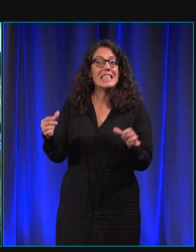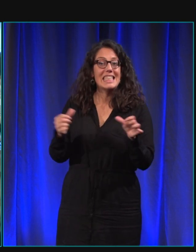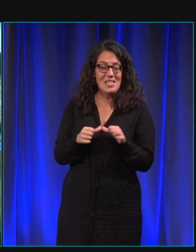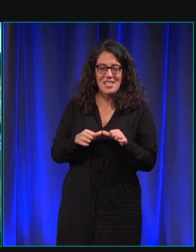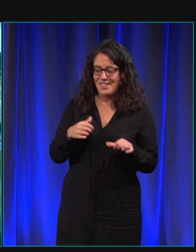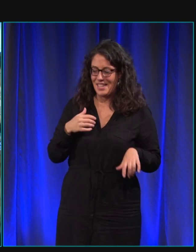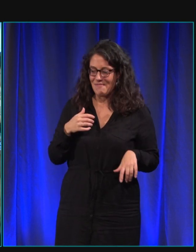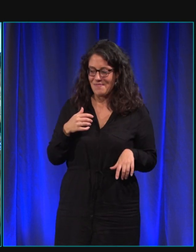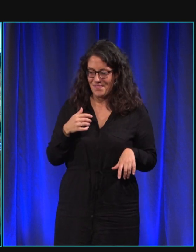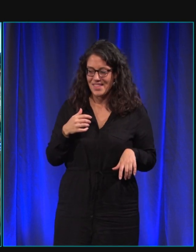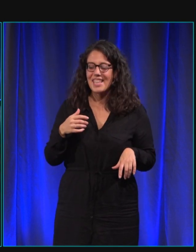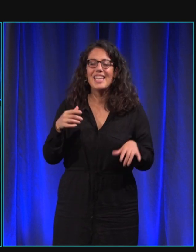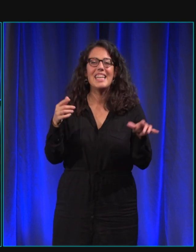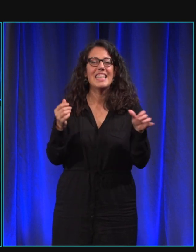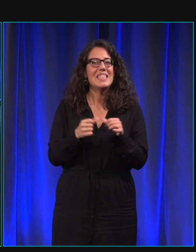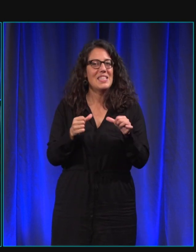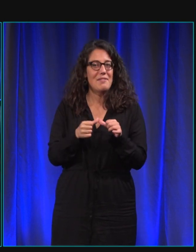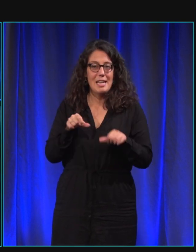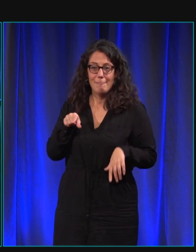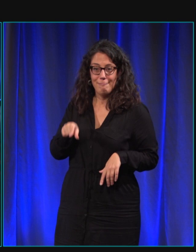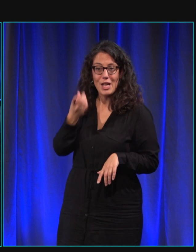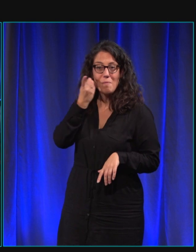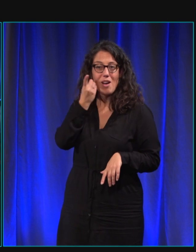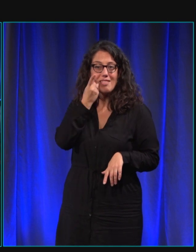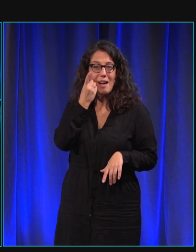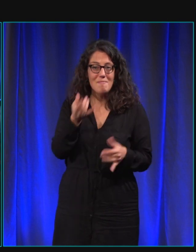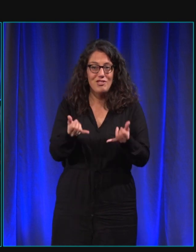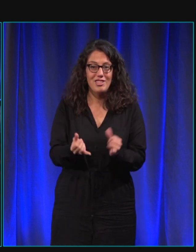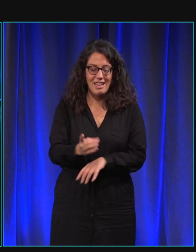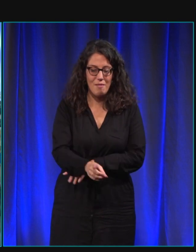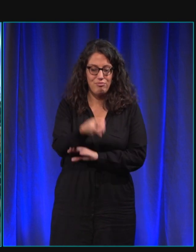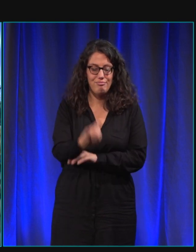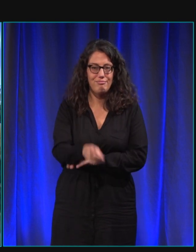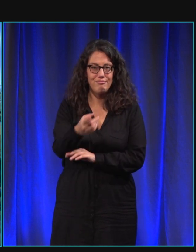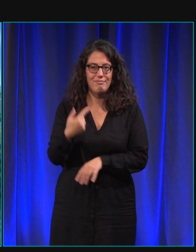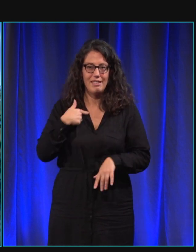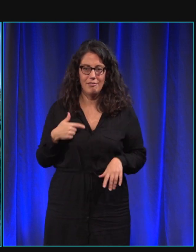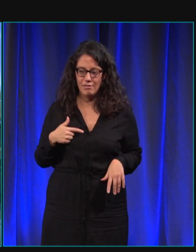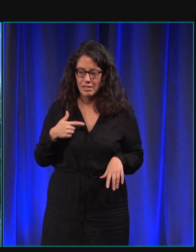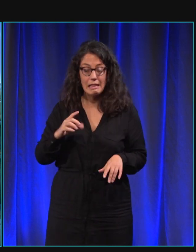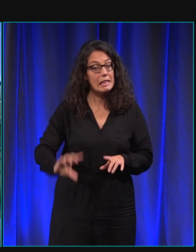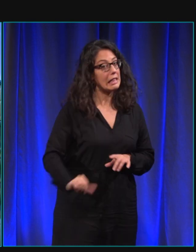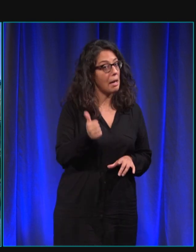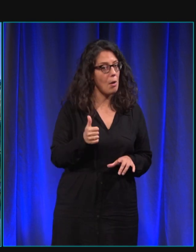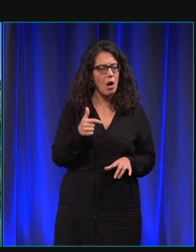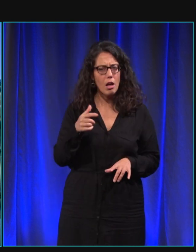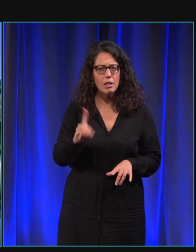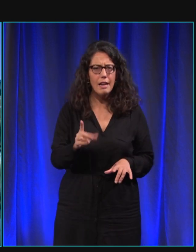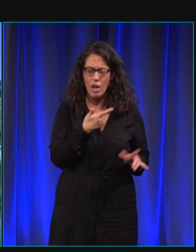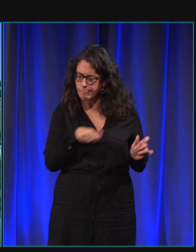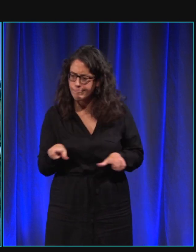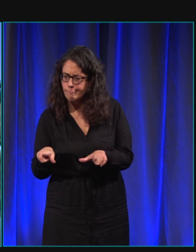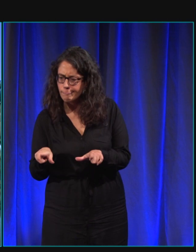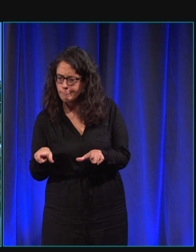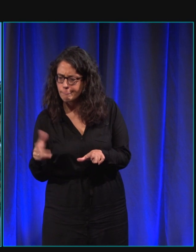Neuville, ce que j'ai demandé à Neuville, c'est que j'ai mis mon téléphone, fait, et il est venu, il a été vérifier le téléphone pour